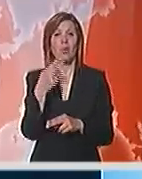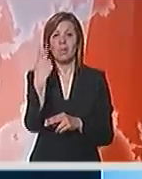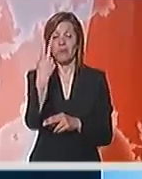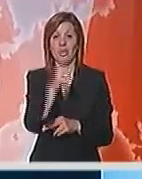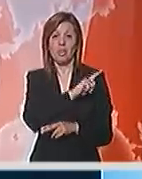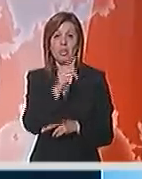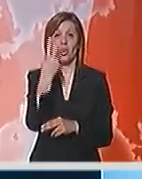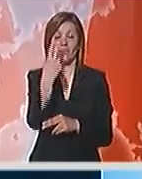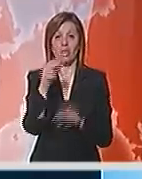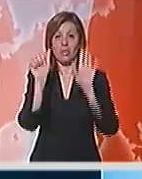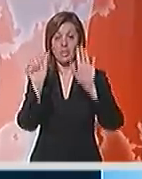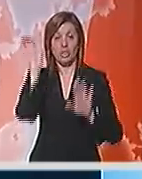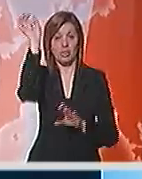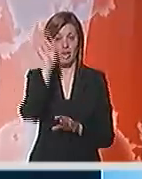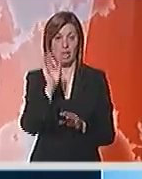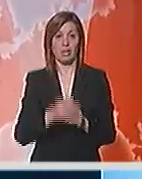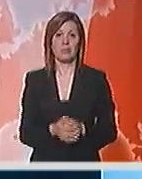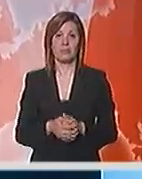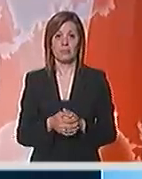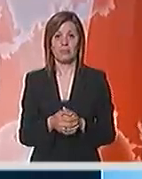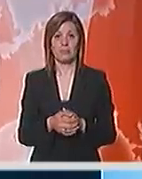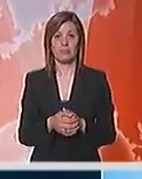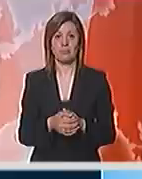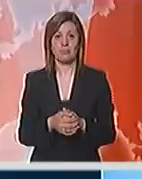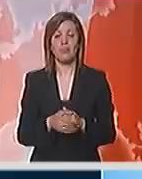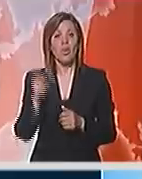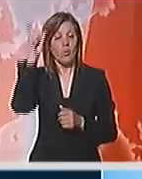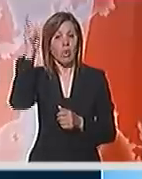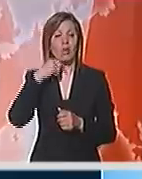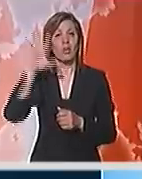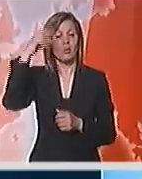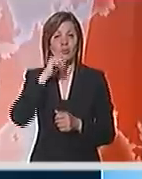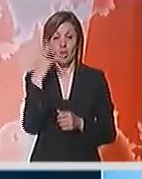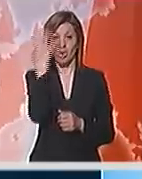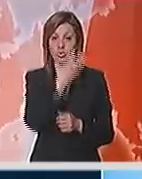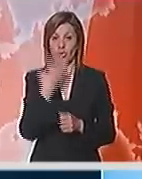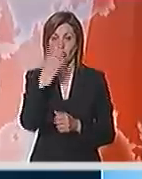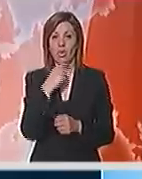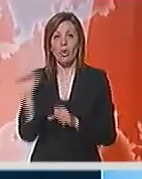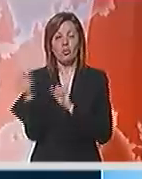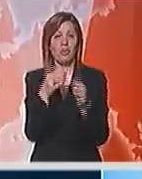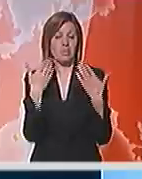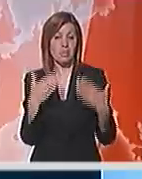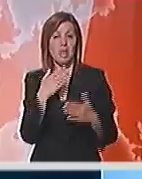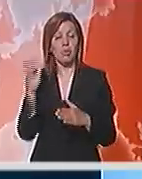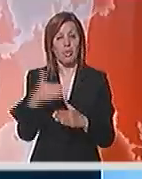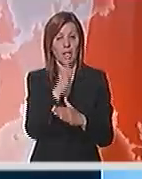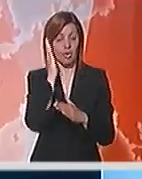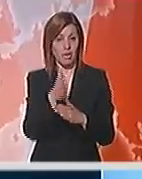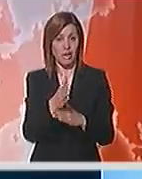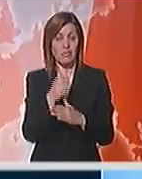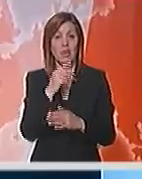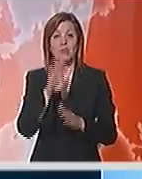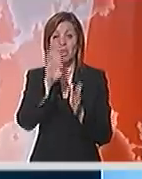20 do 26 stepeni. U Beogradu sunčano i toplo. Duvaće slab vetar promenjivog pravca.